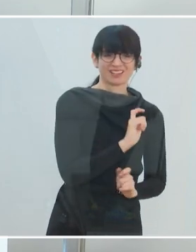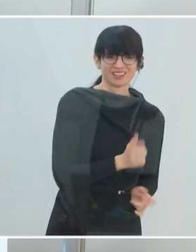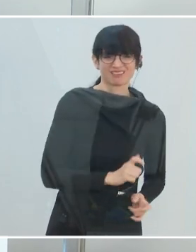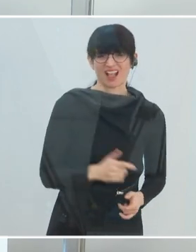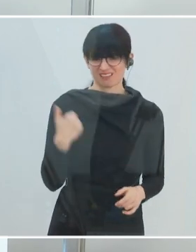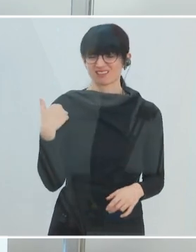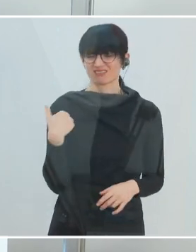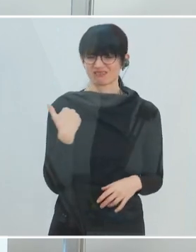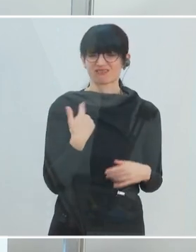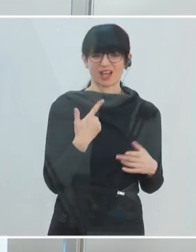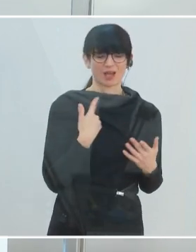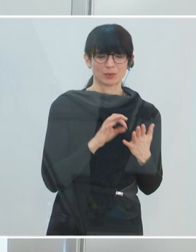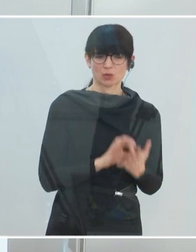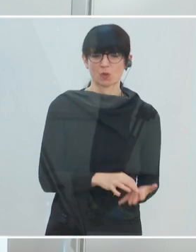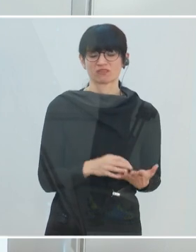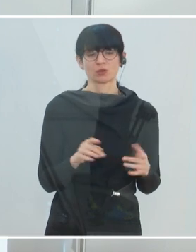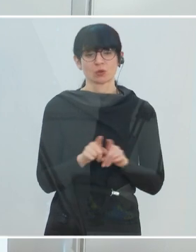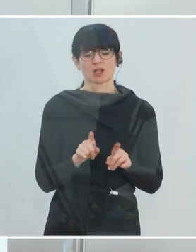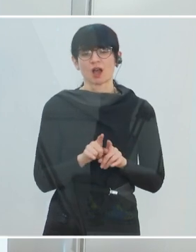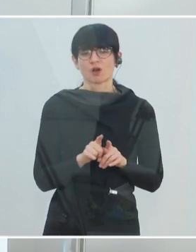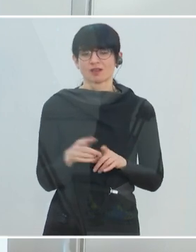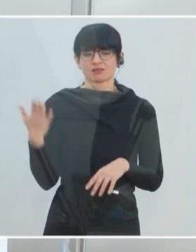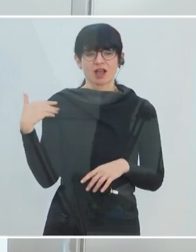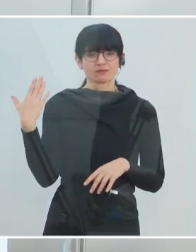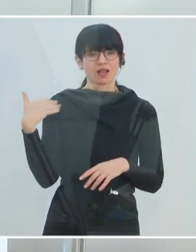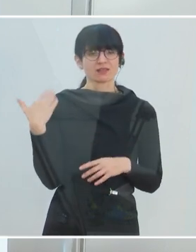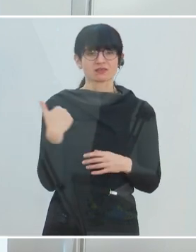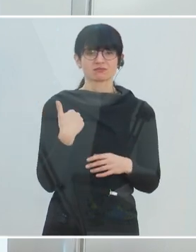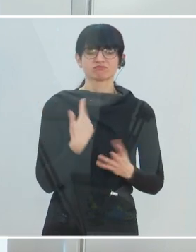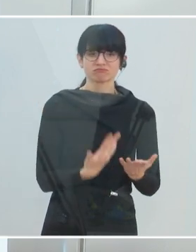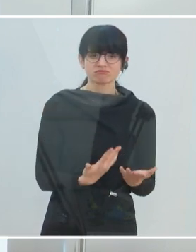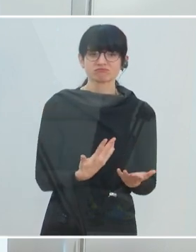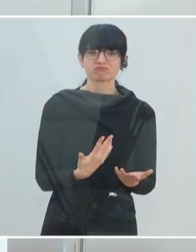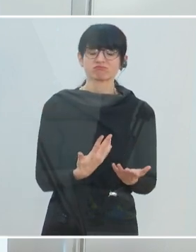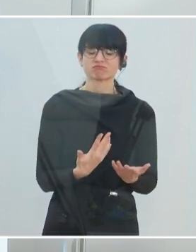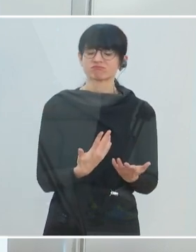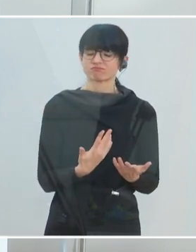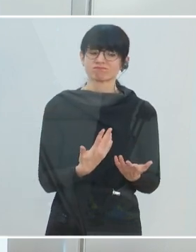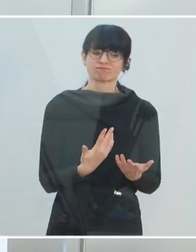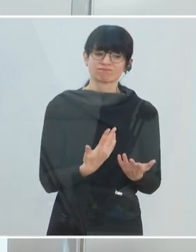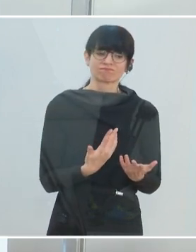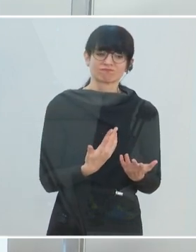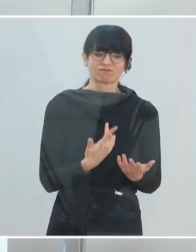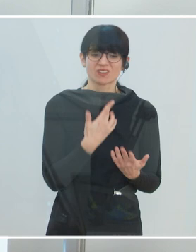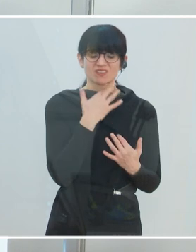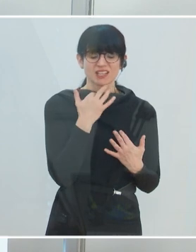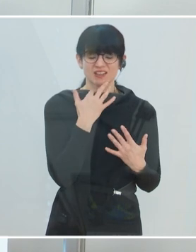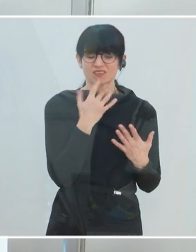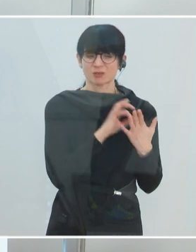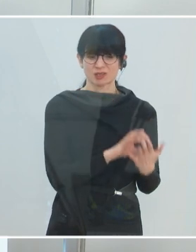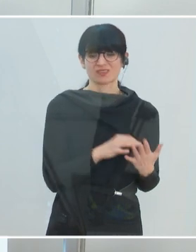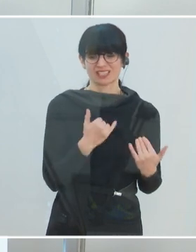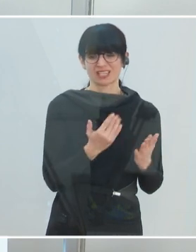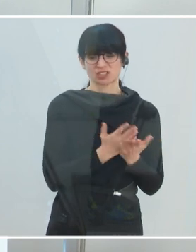Norditalien, betroffen und damals der Start. Heute wissen wir, nach so vielen